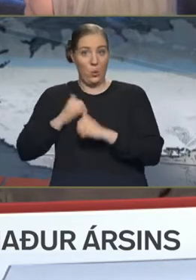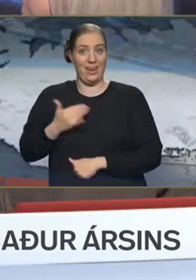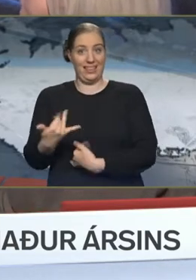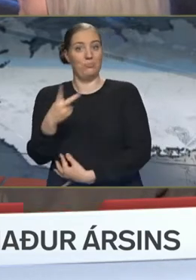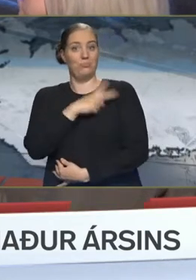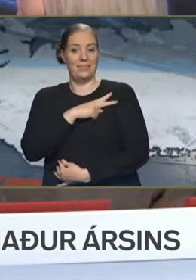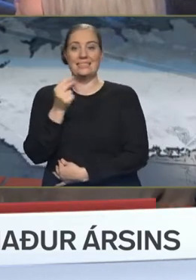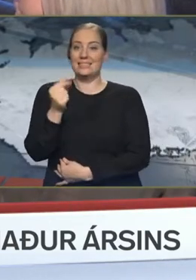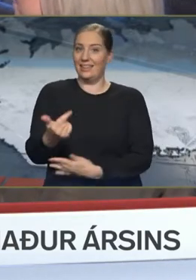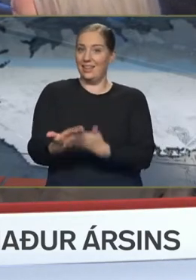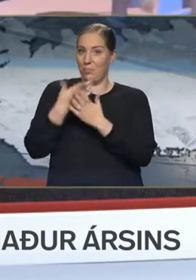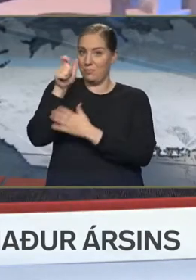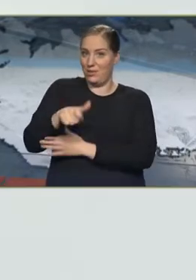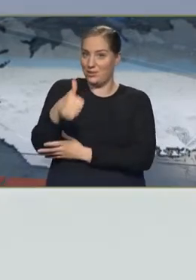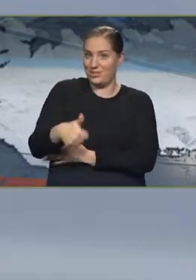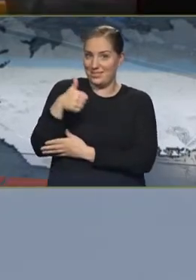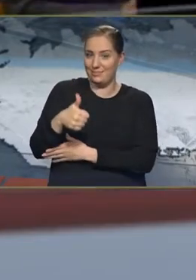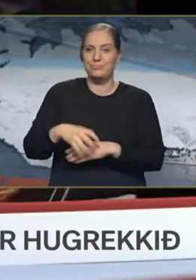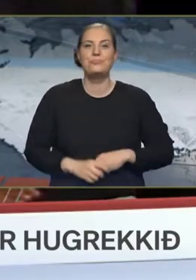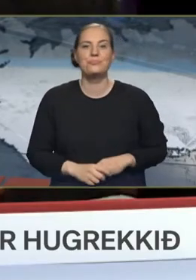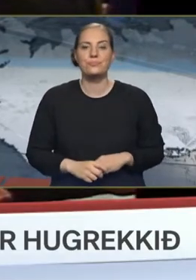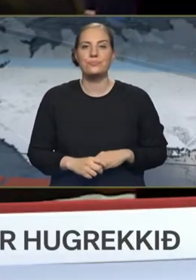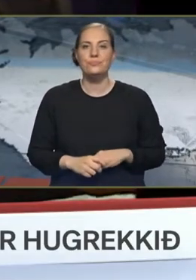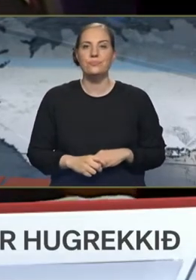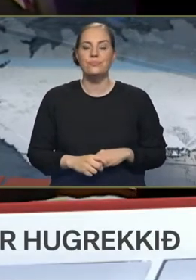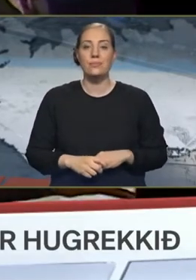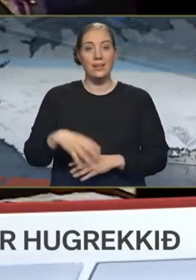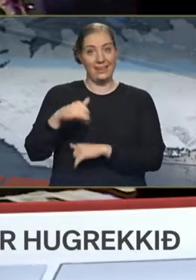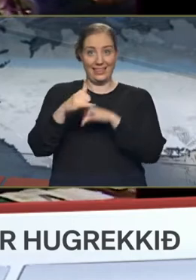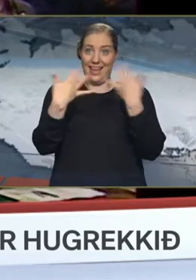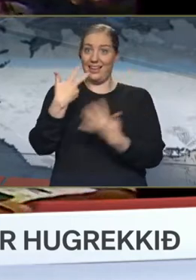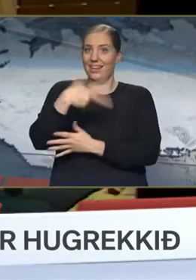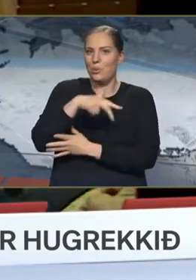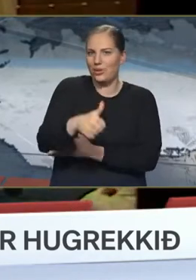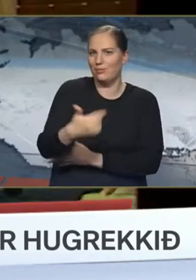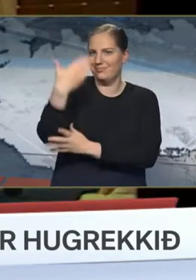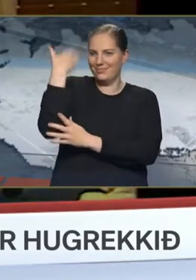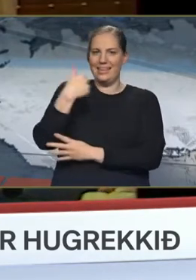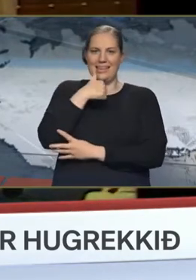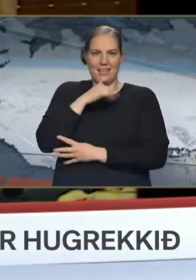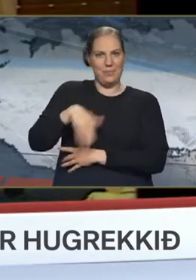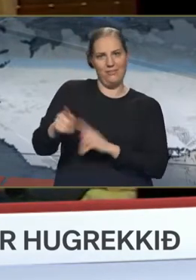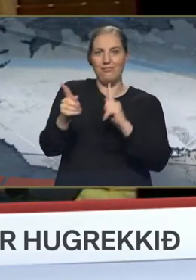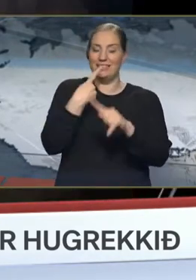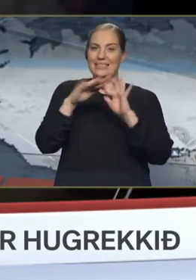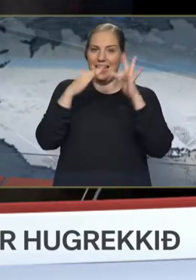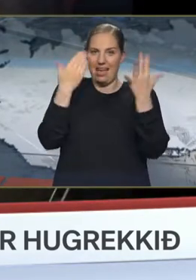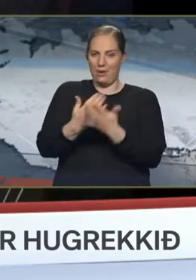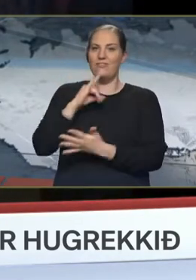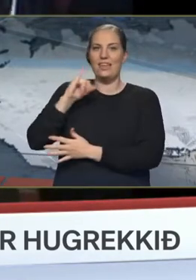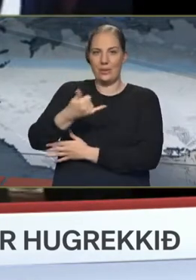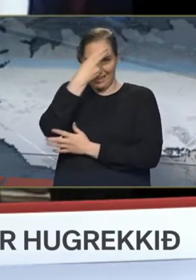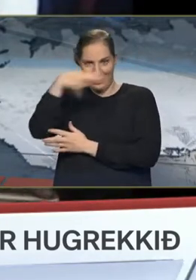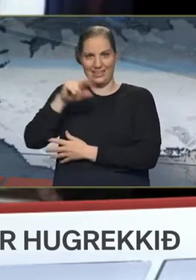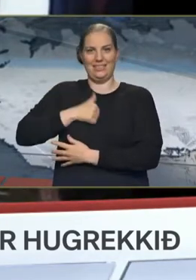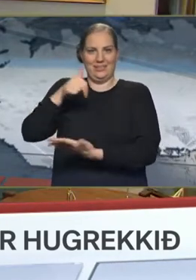daginn að bóðina skindi hjálpar maður ásins. 30 ári er í dag séðan Ísland var fyrst til að viðurkenna sjálfstæði Litaúan.